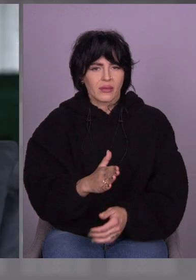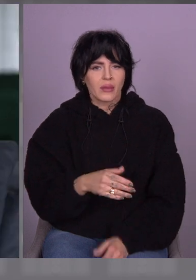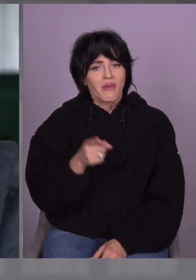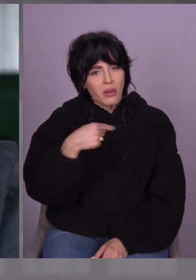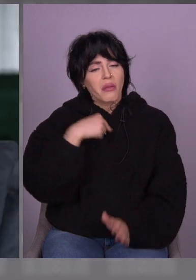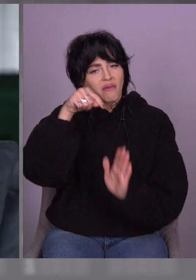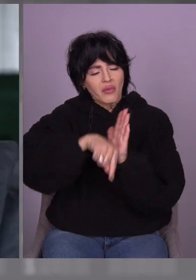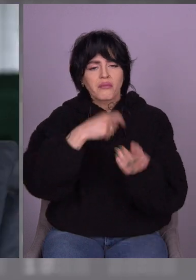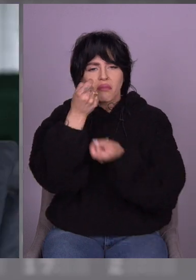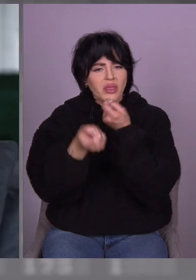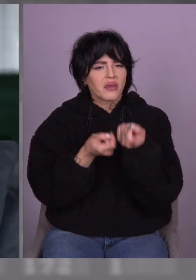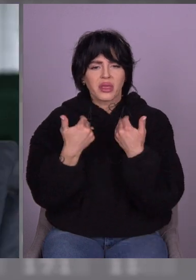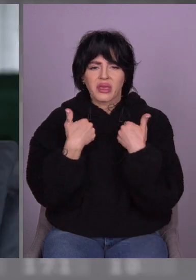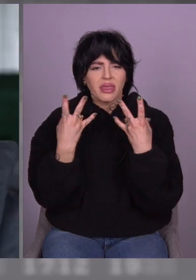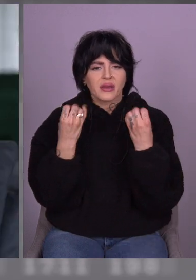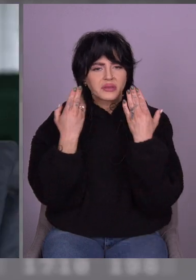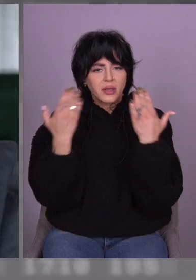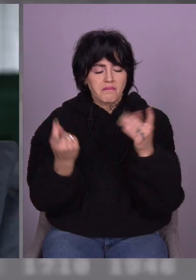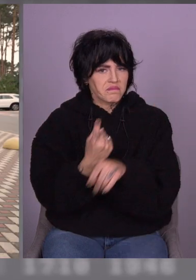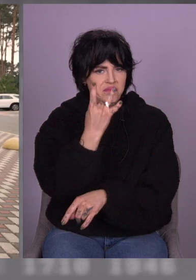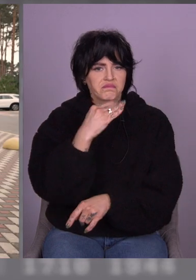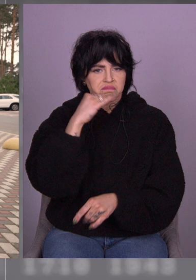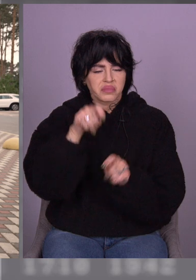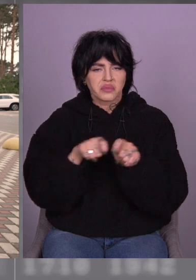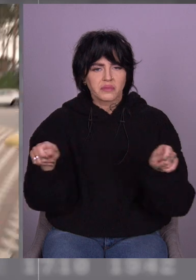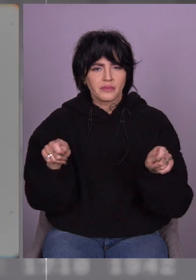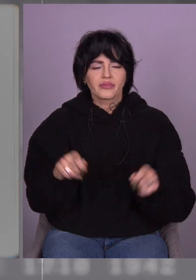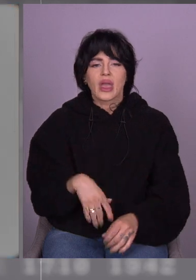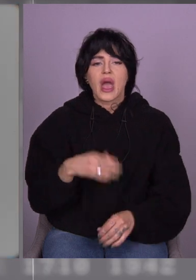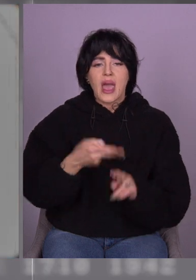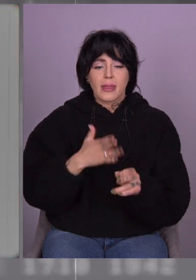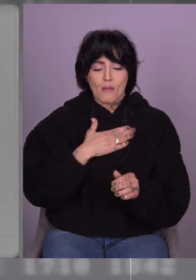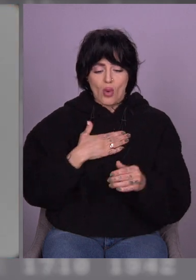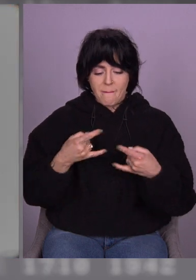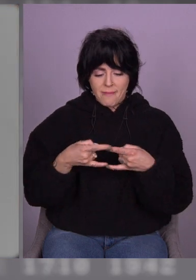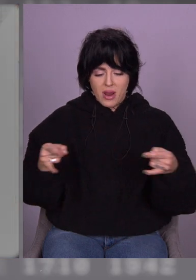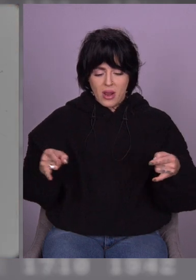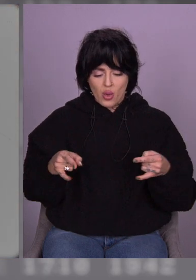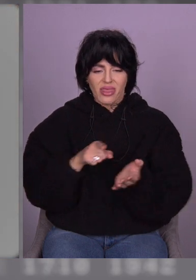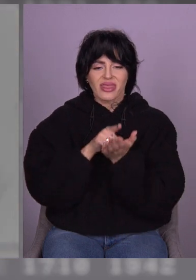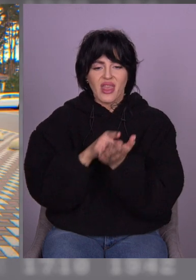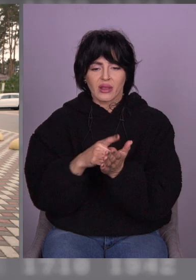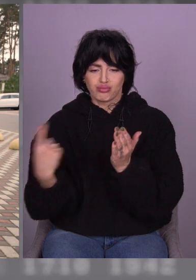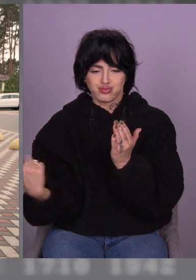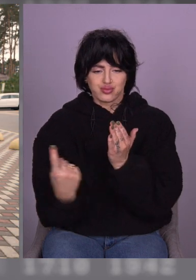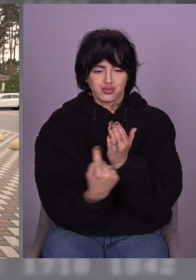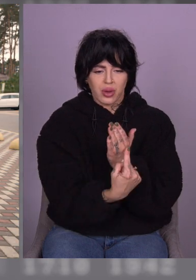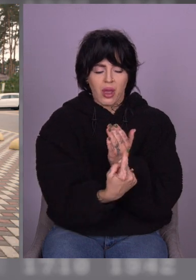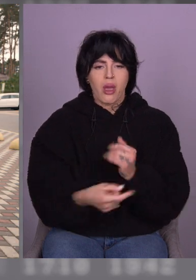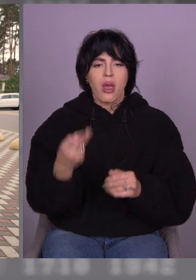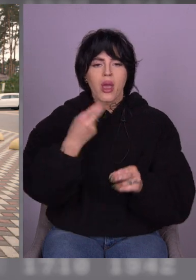всього, оце я не знала. Я все відключив його, а в мене був хлопочний танк. Танк у мене під балконом стояв. Начали тут бігати